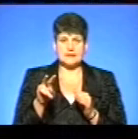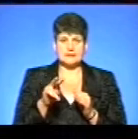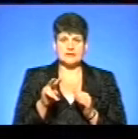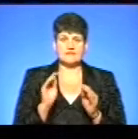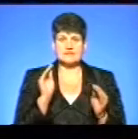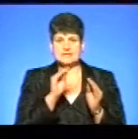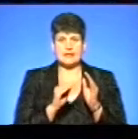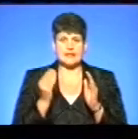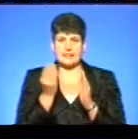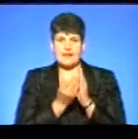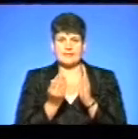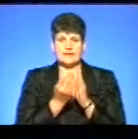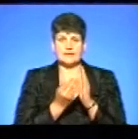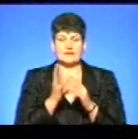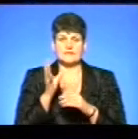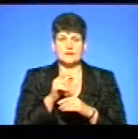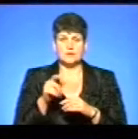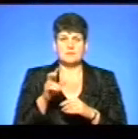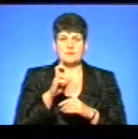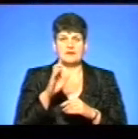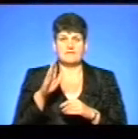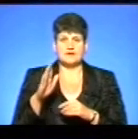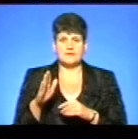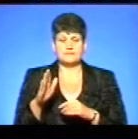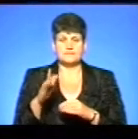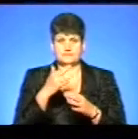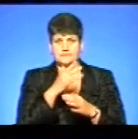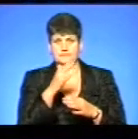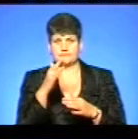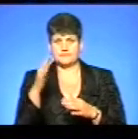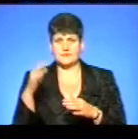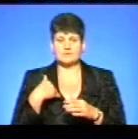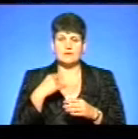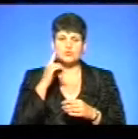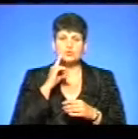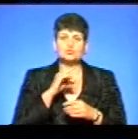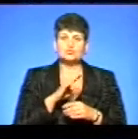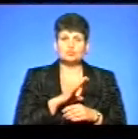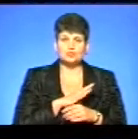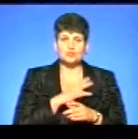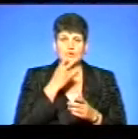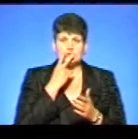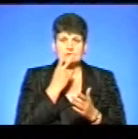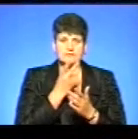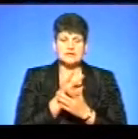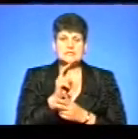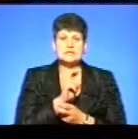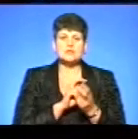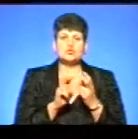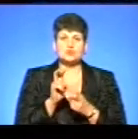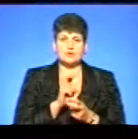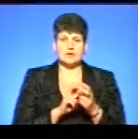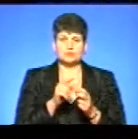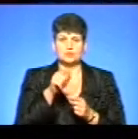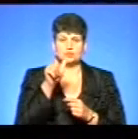складені всі пацієнти, буква Б, В, і так, щоб нам було зручно дивитися і шукати того